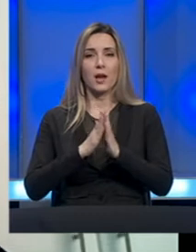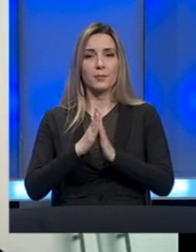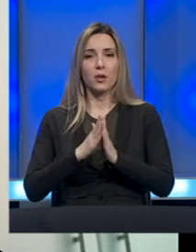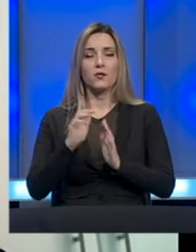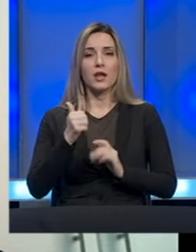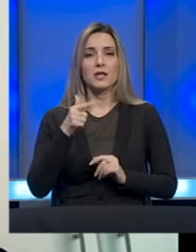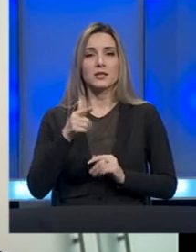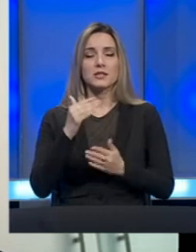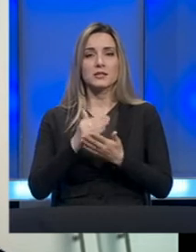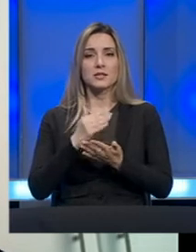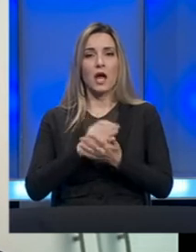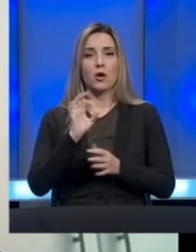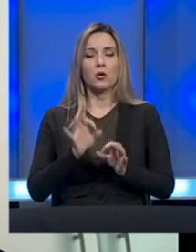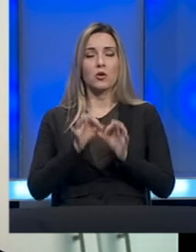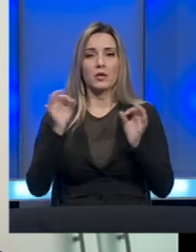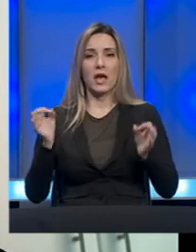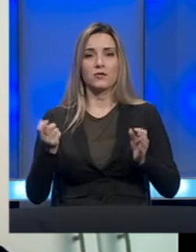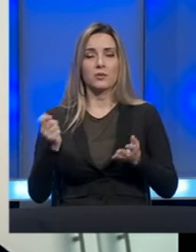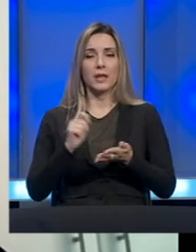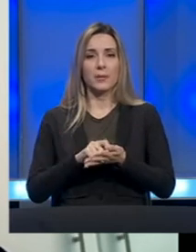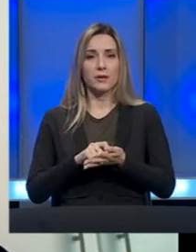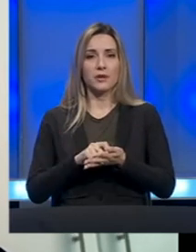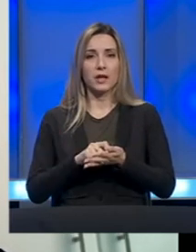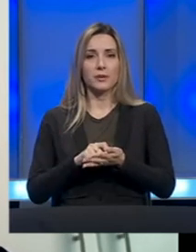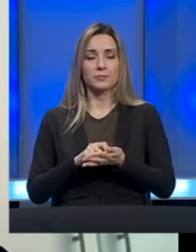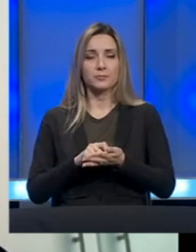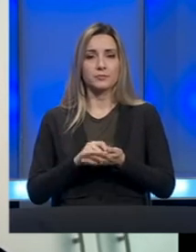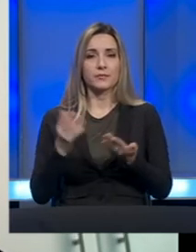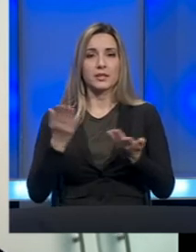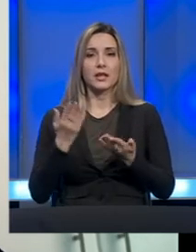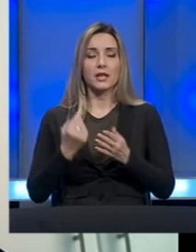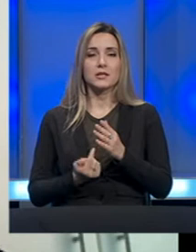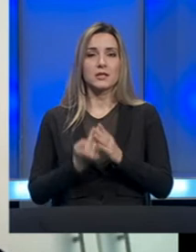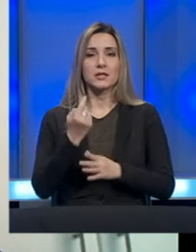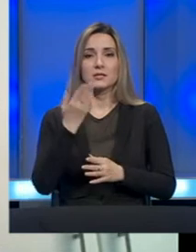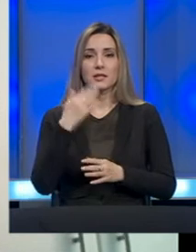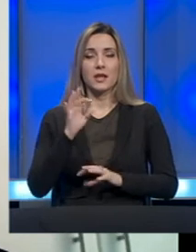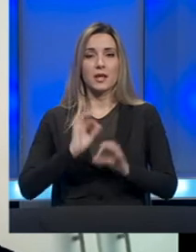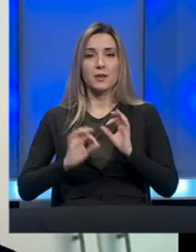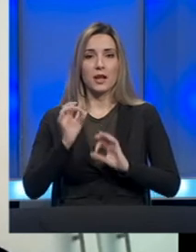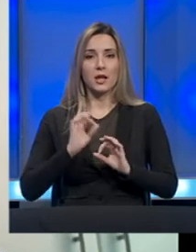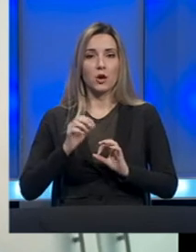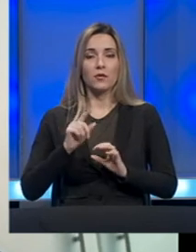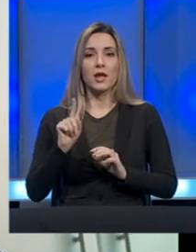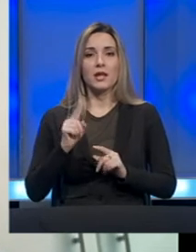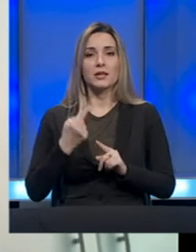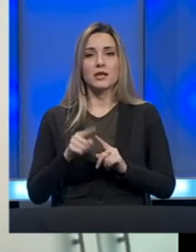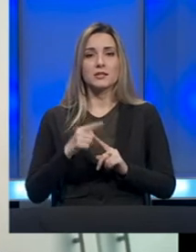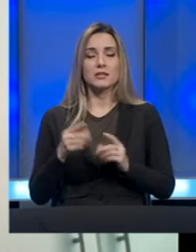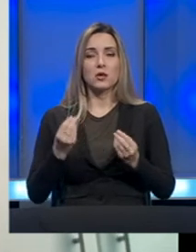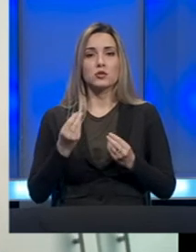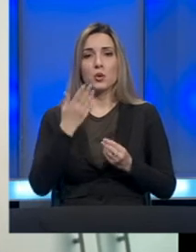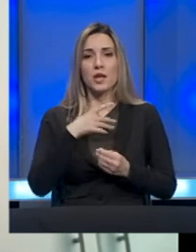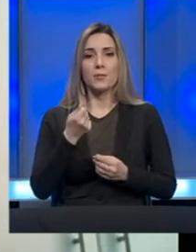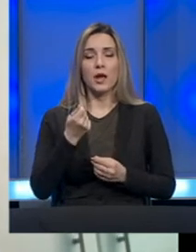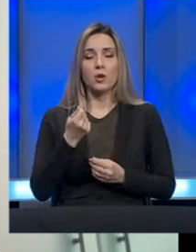jeste na taj zakon o javnim nabavkama i ono kada se desi da nema lijekova nije iz razloga zato što nema